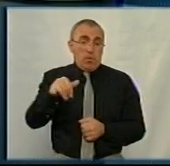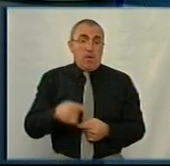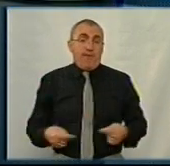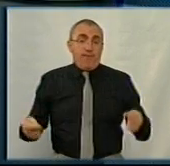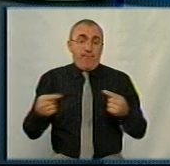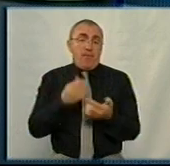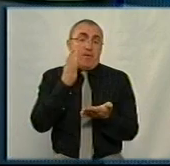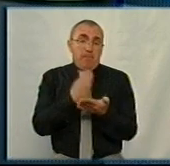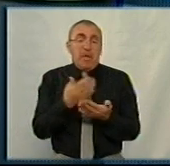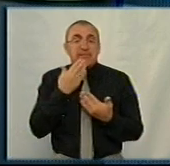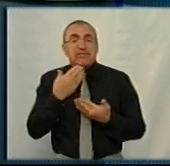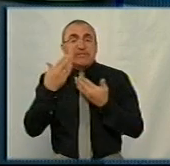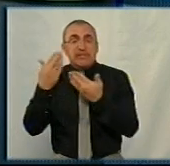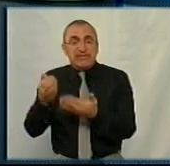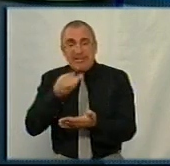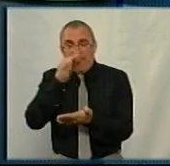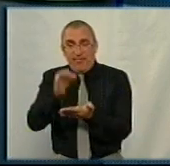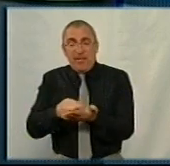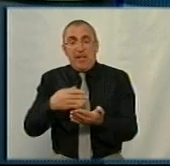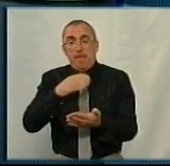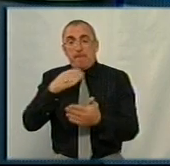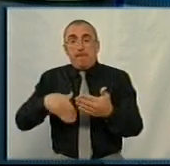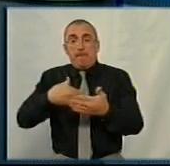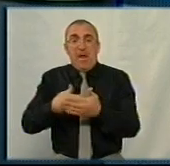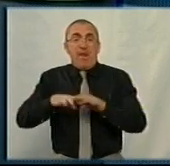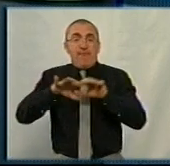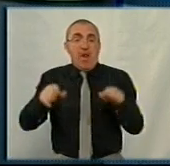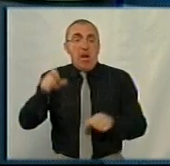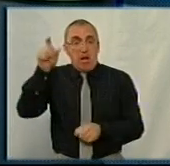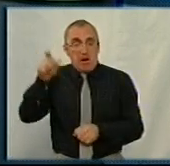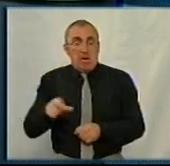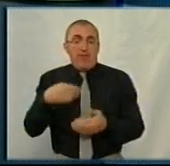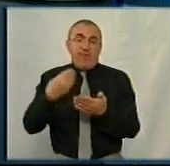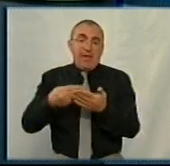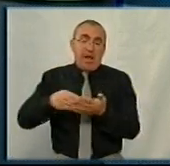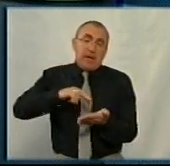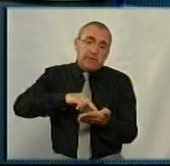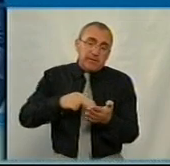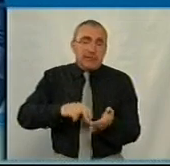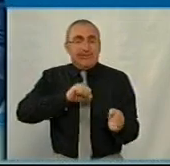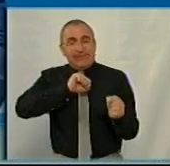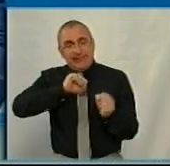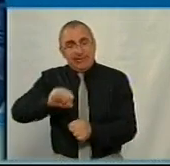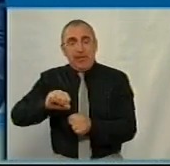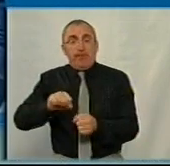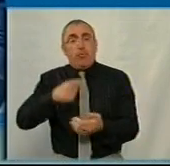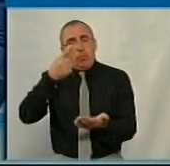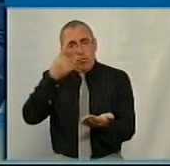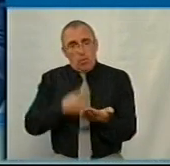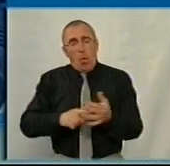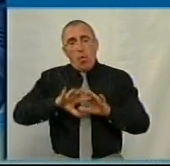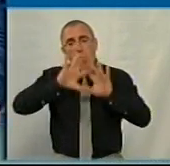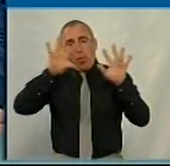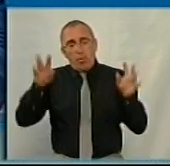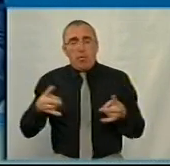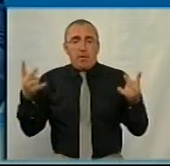відповідно, мають звіт перед власниками про фінансовий план, який мають захистити і довести обсяг